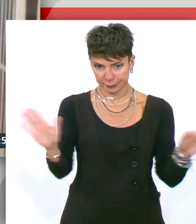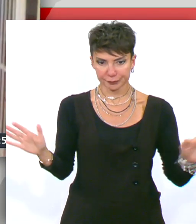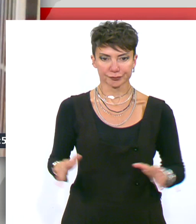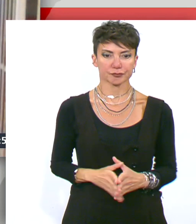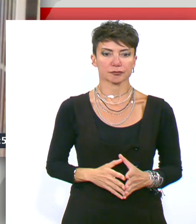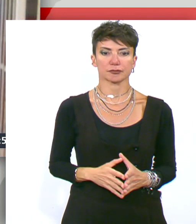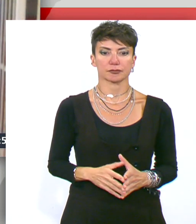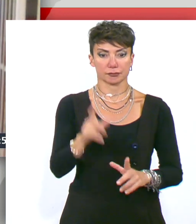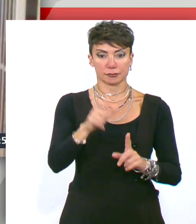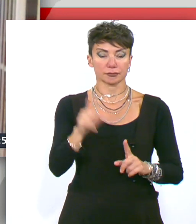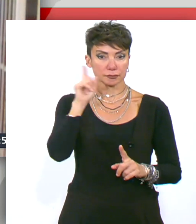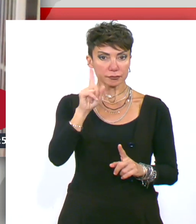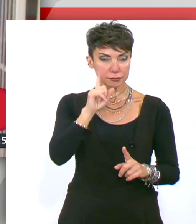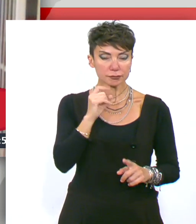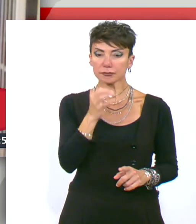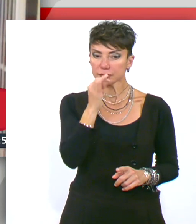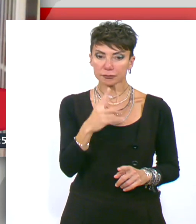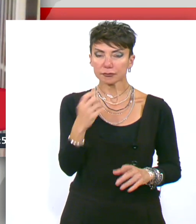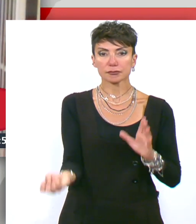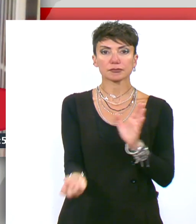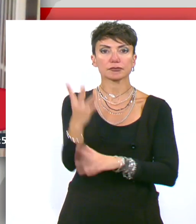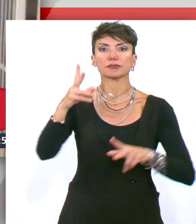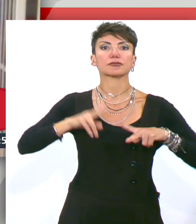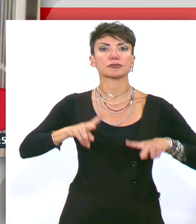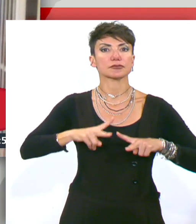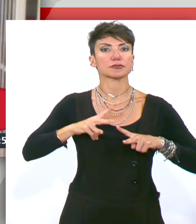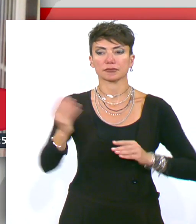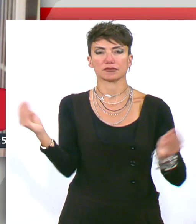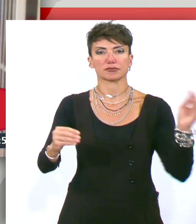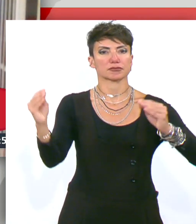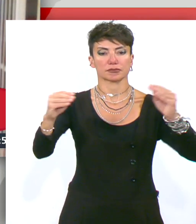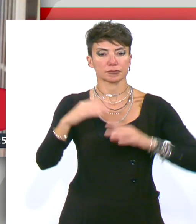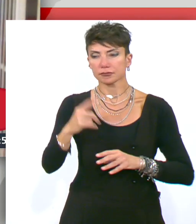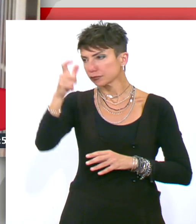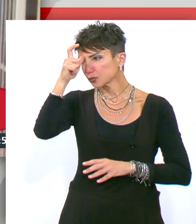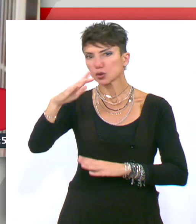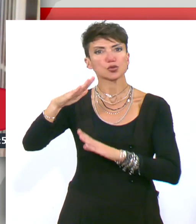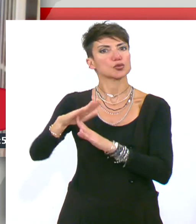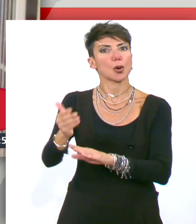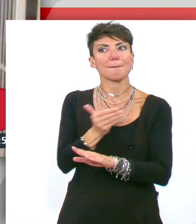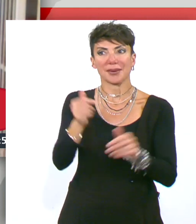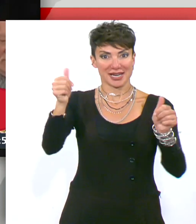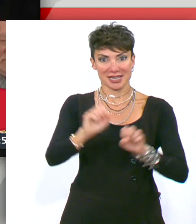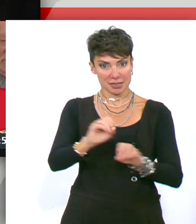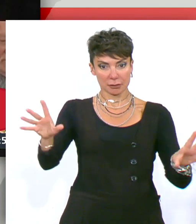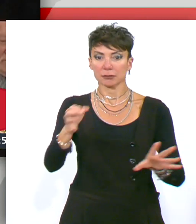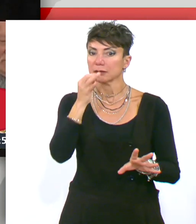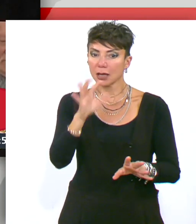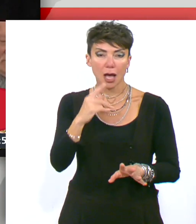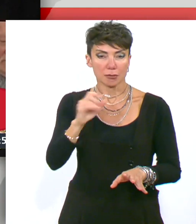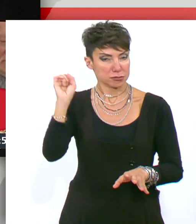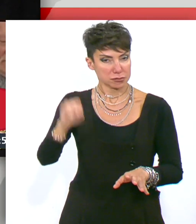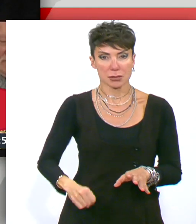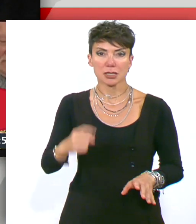Πριν την ανακοίνωση της σύνθεσης της νέας του κυβέρνησης, ο Τούρκος Πρόεδρος Ερντογάν έστειλε μήνυμα ότι θα αλλάξει το πρόσωπο της